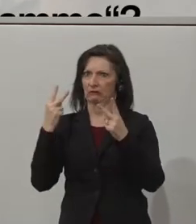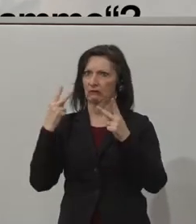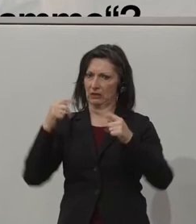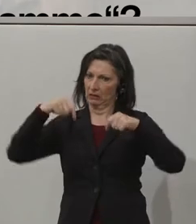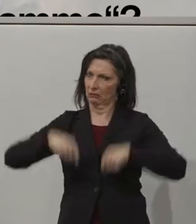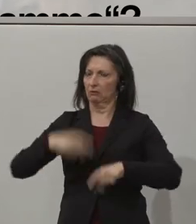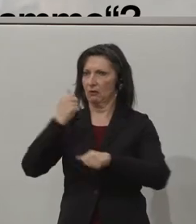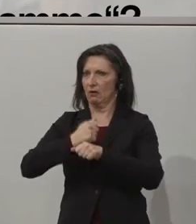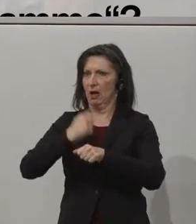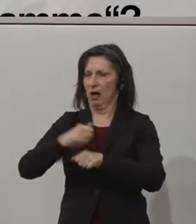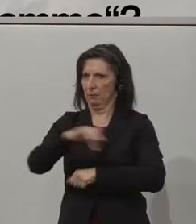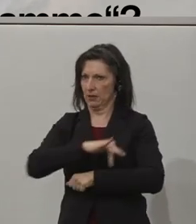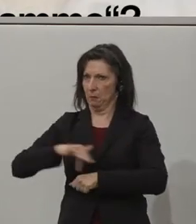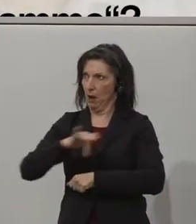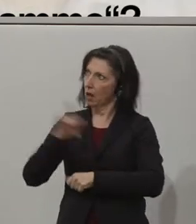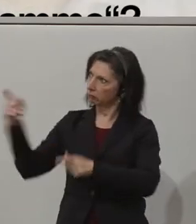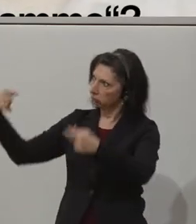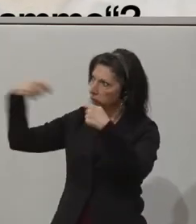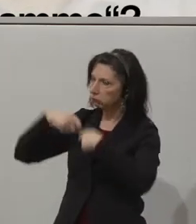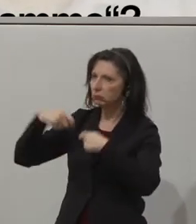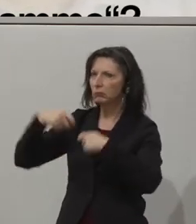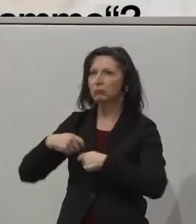-ID Graduate Internship Programme?